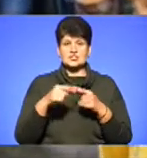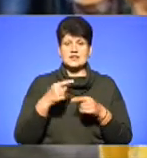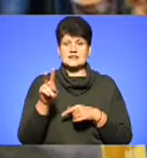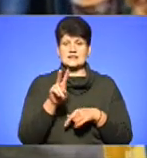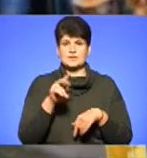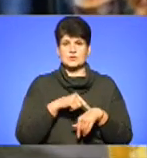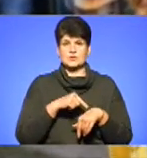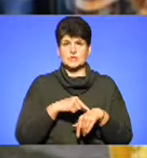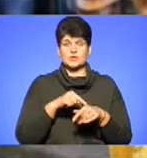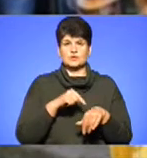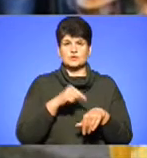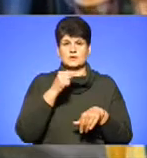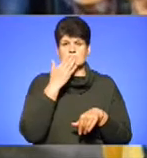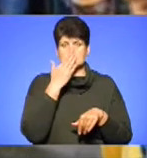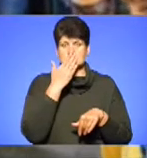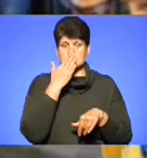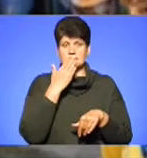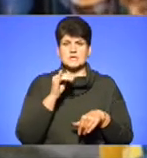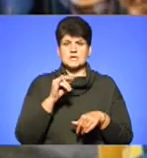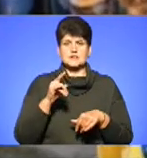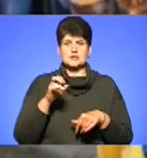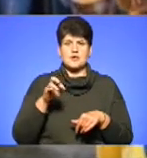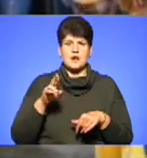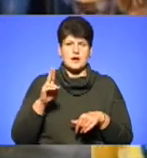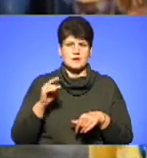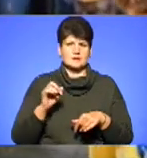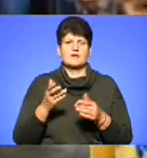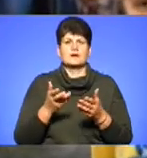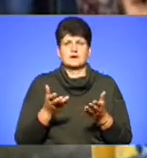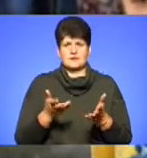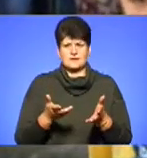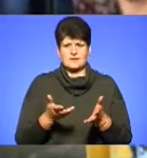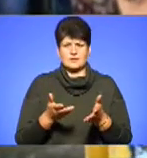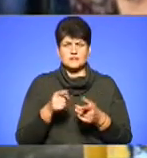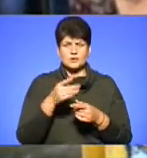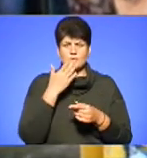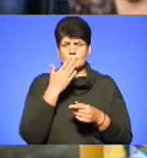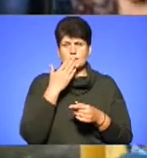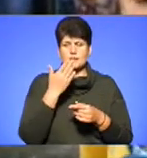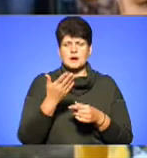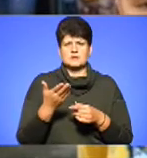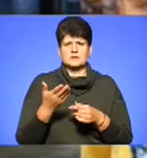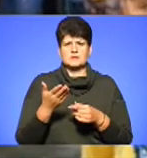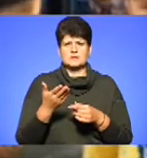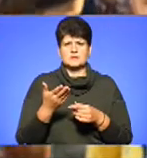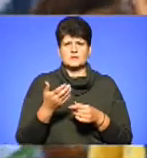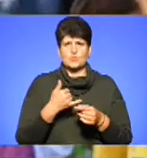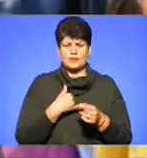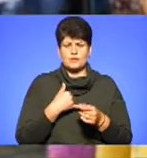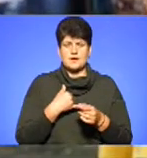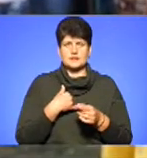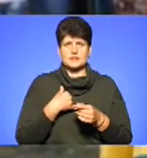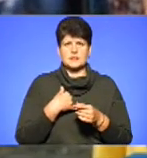шути запах. Каже, ізоляція. Говорить, яка ізоляція, хром. А то не ізоляція, а то пахти всім. І от мене батьки